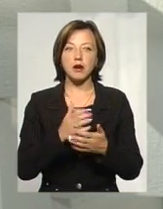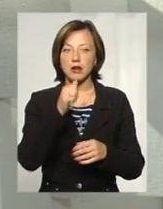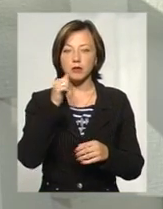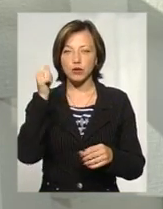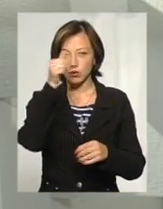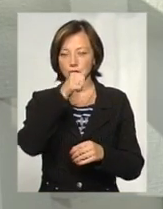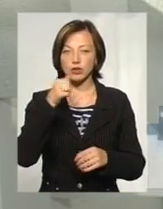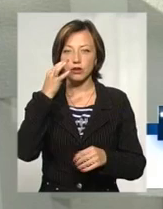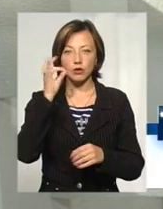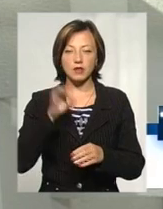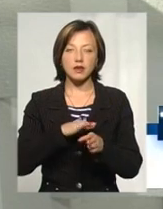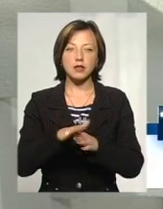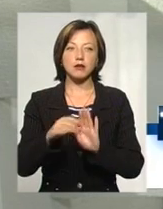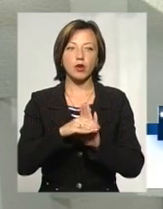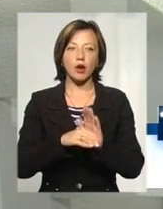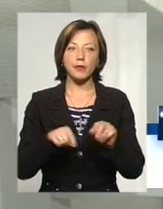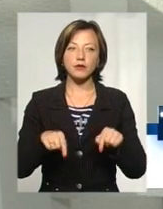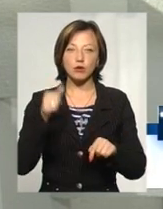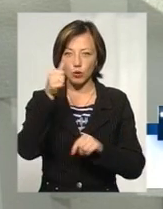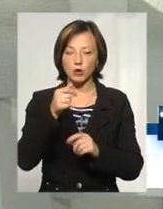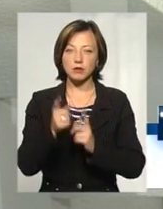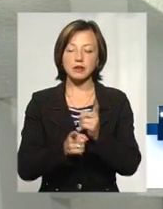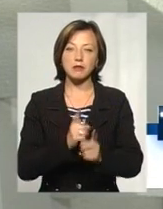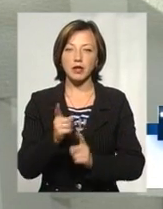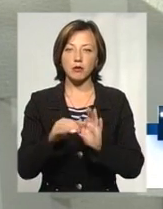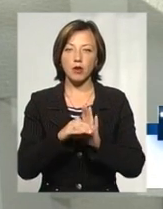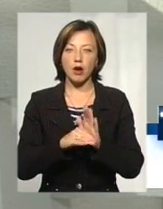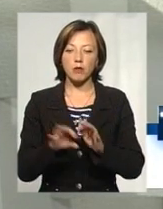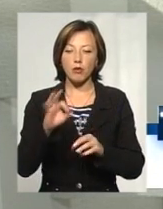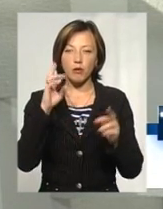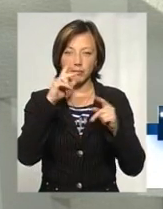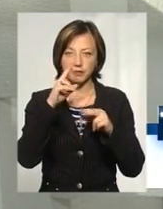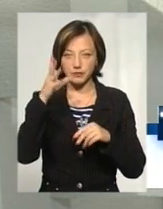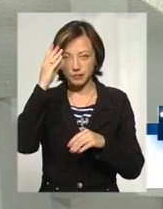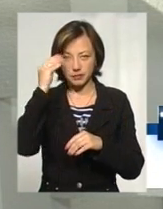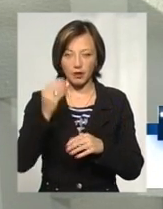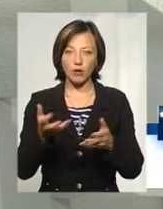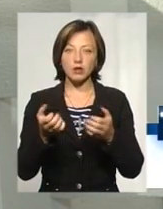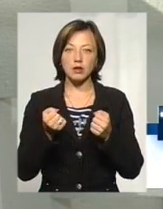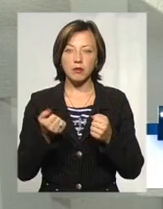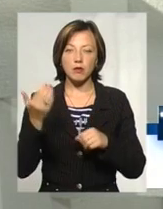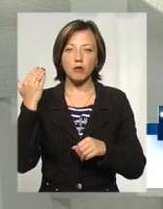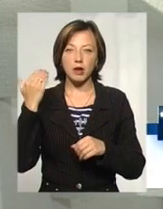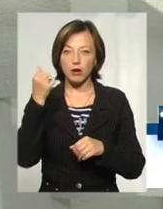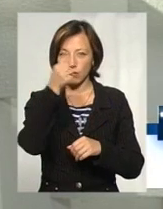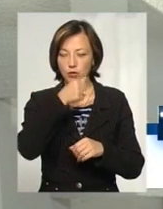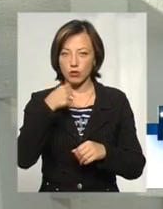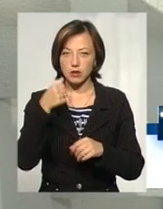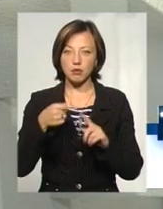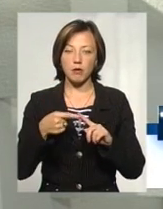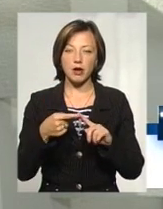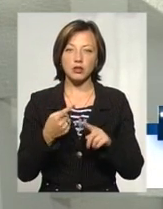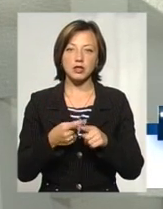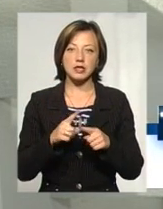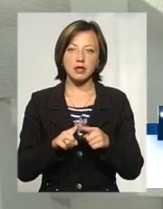в цьому році ми підготували зміни до програми в частині тих помилок, які ми отримали в попередньому році. По-перше,